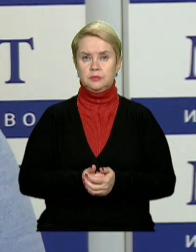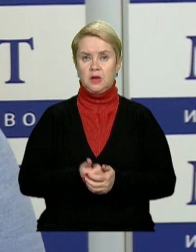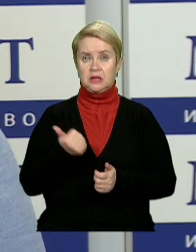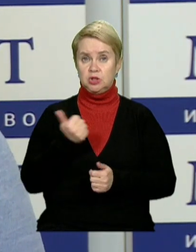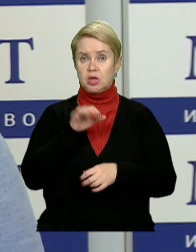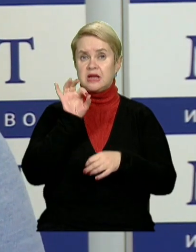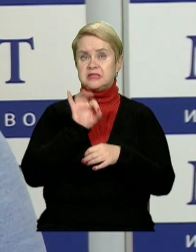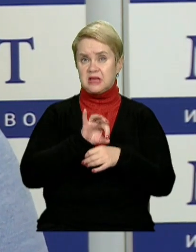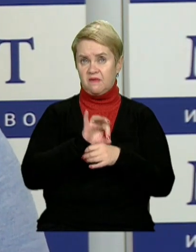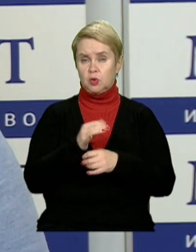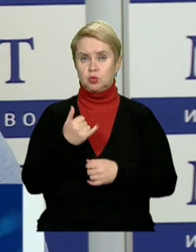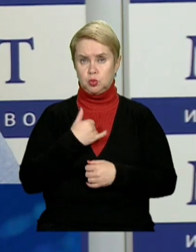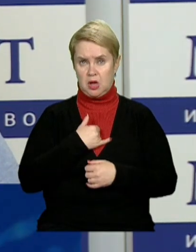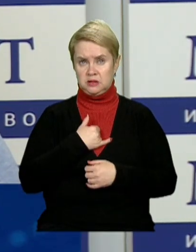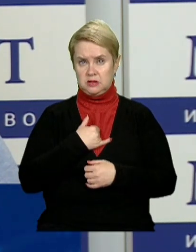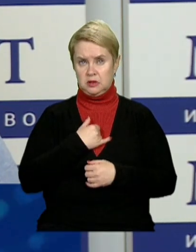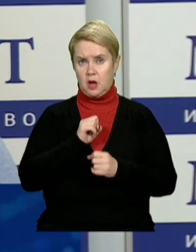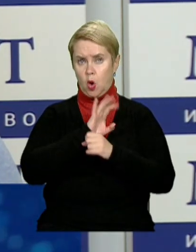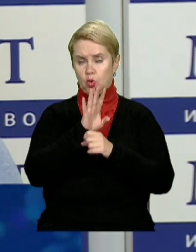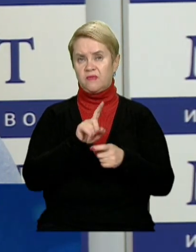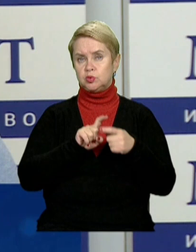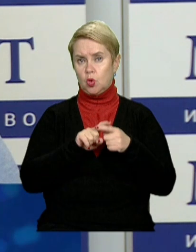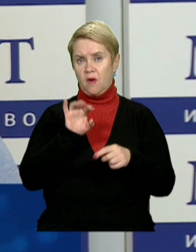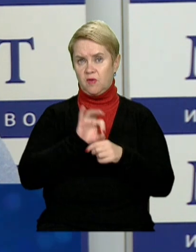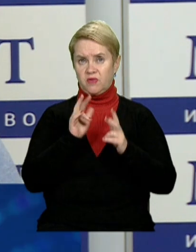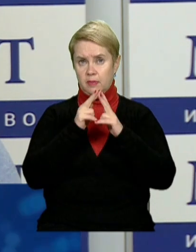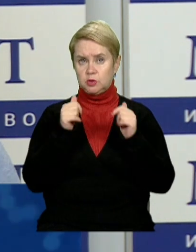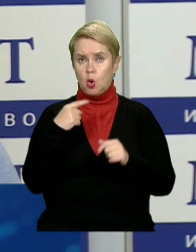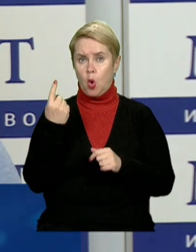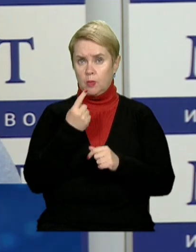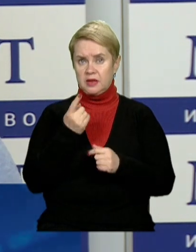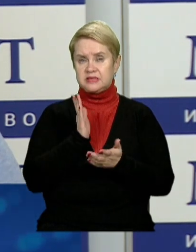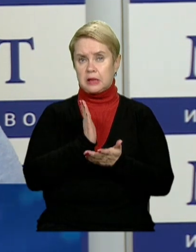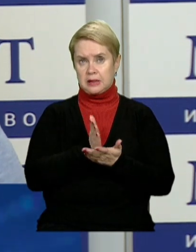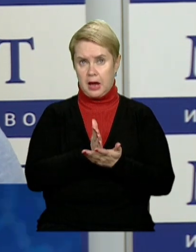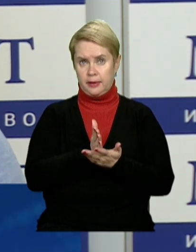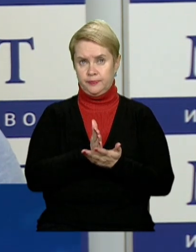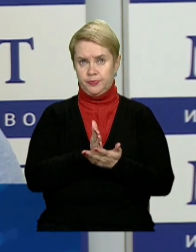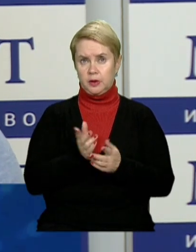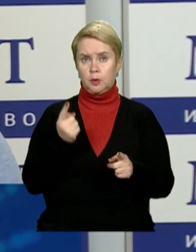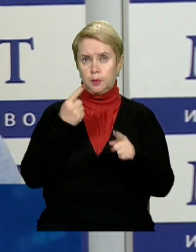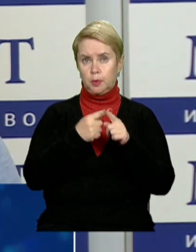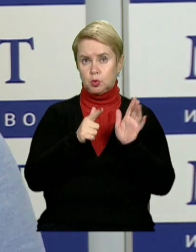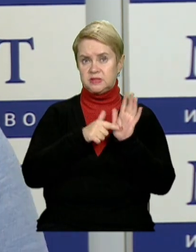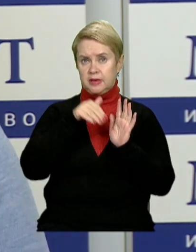Тижнева захворюваність у нас на коронавірусну хворобу в Дніпропетровській області складає плюс